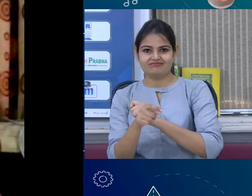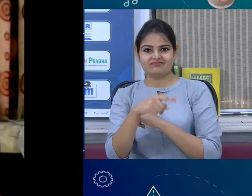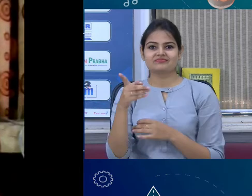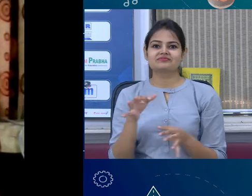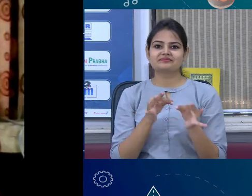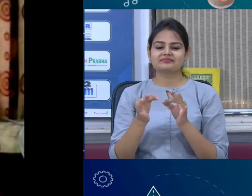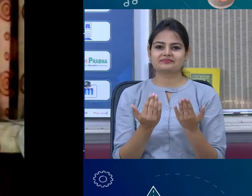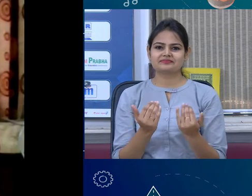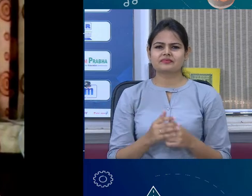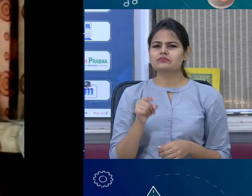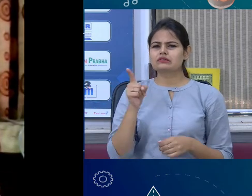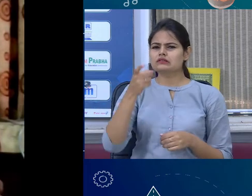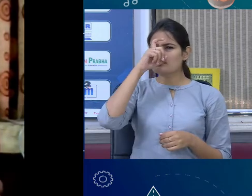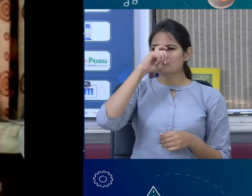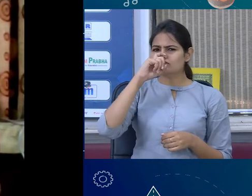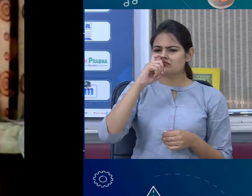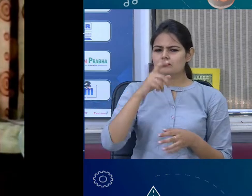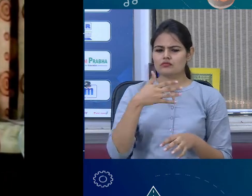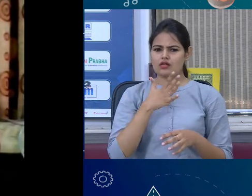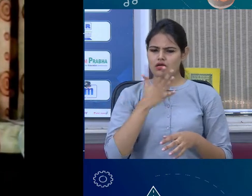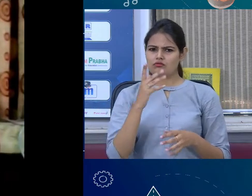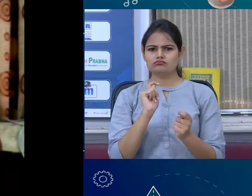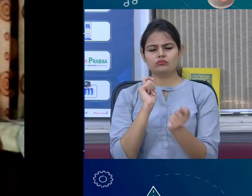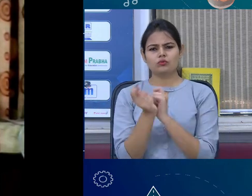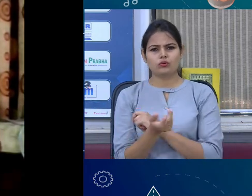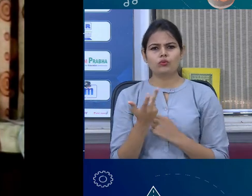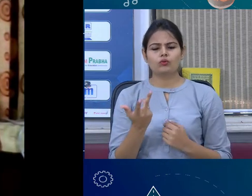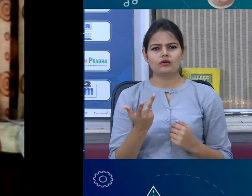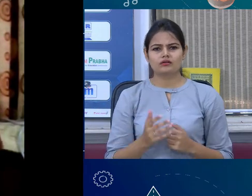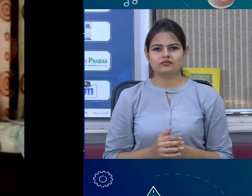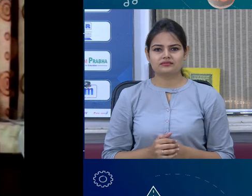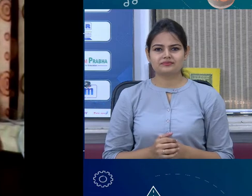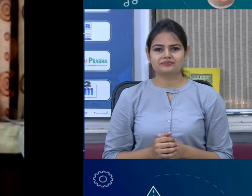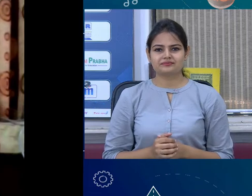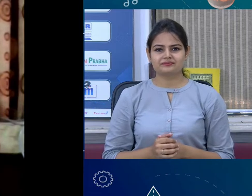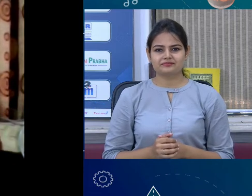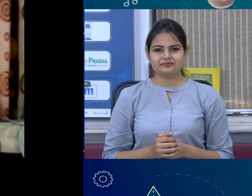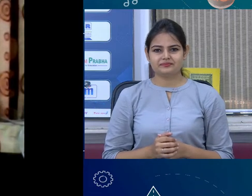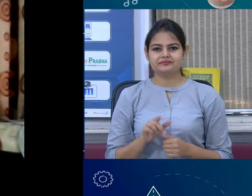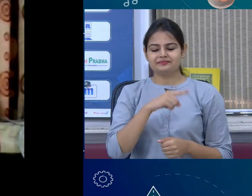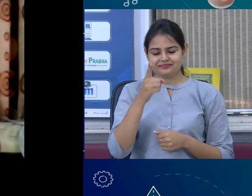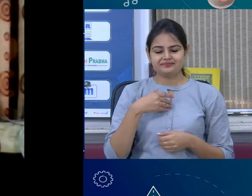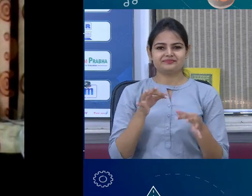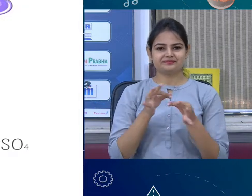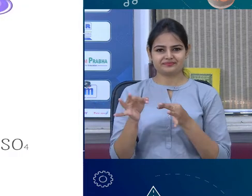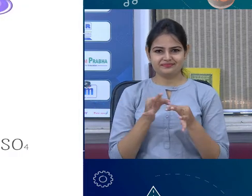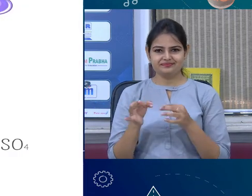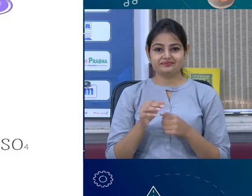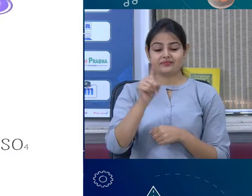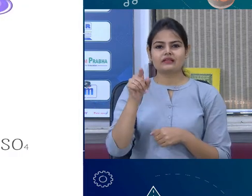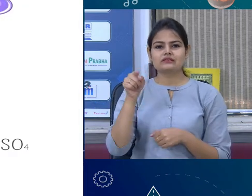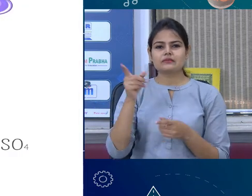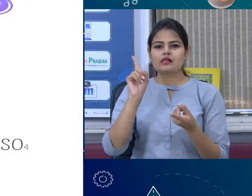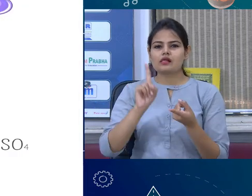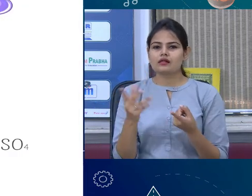क्यथा जगता थीसमें क्या थंआता